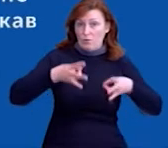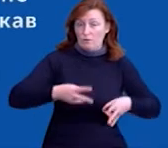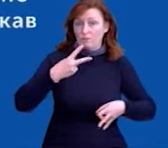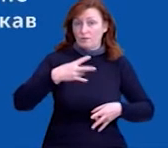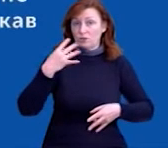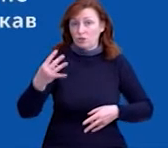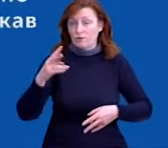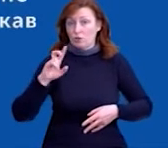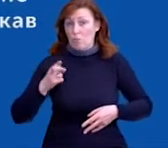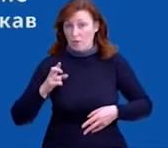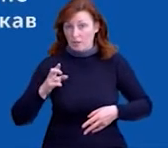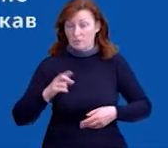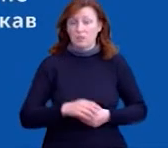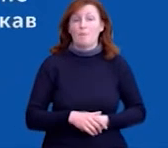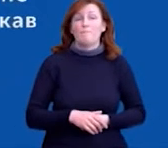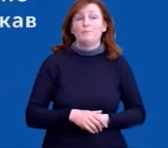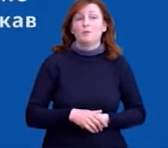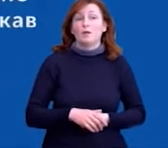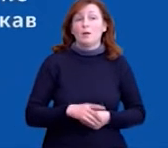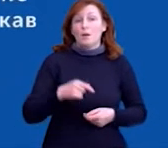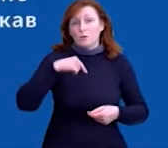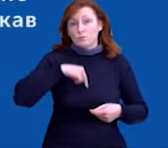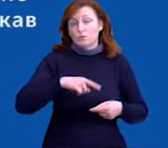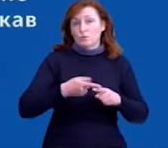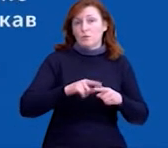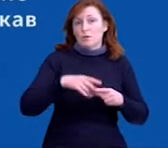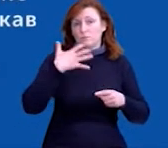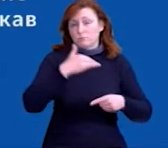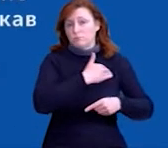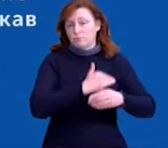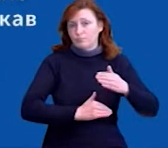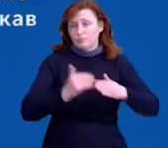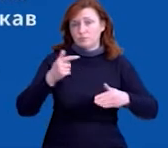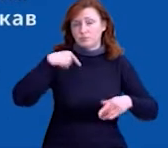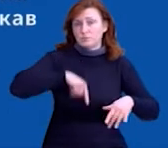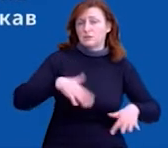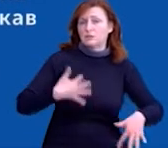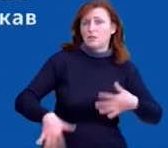березня. Симптоми лихоманка, слабкість,